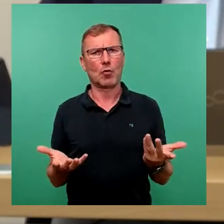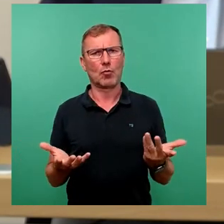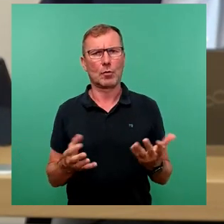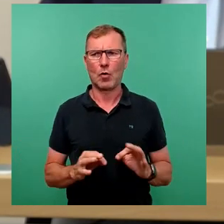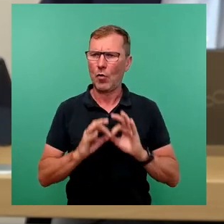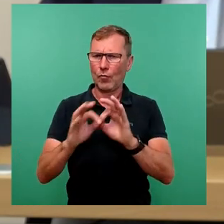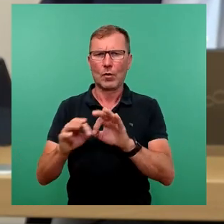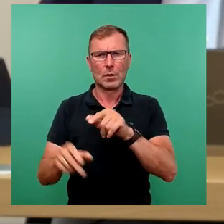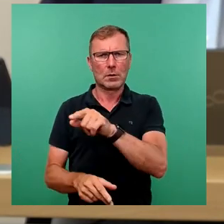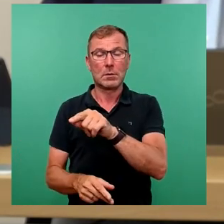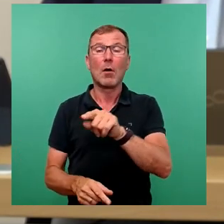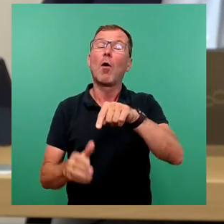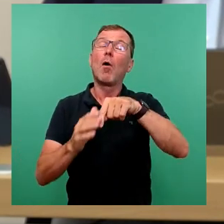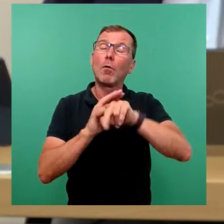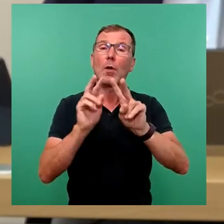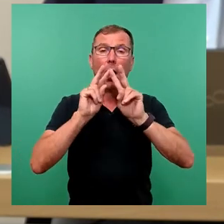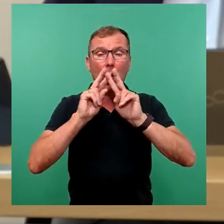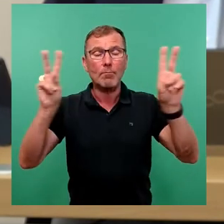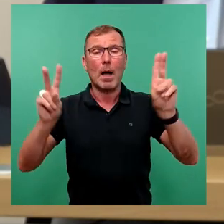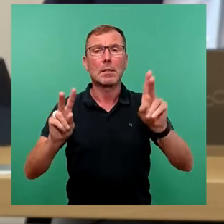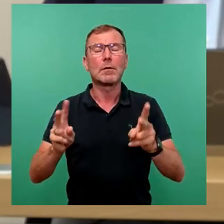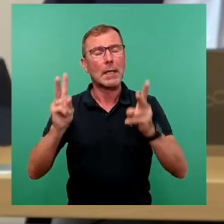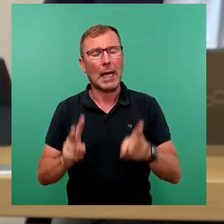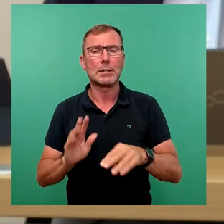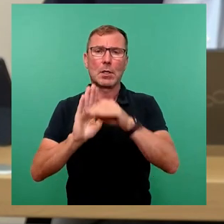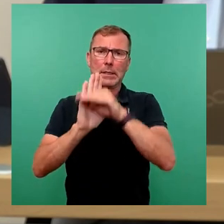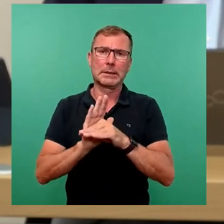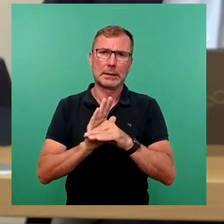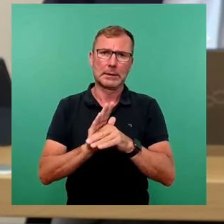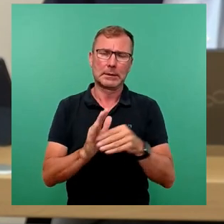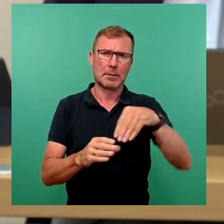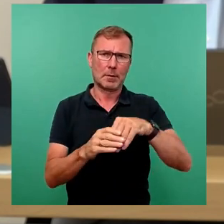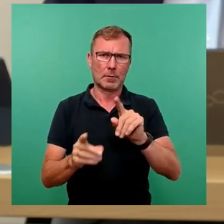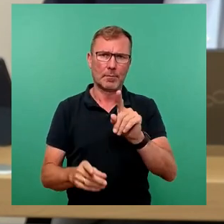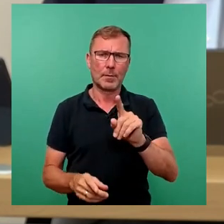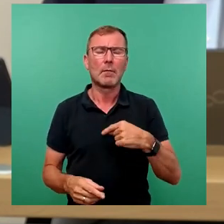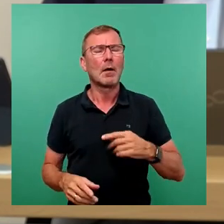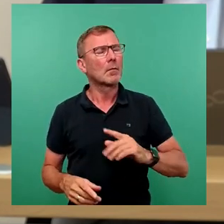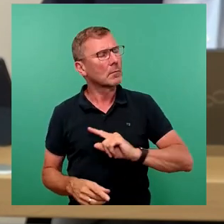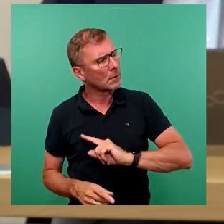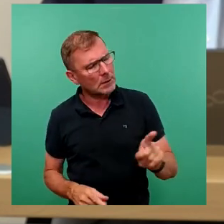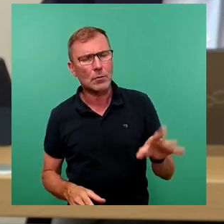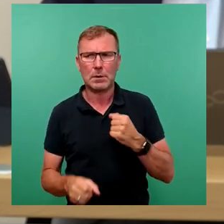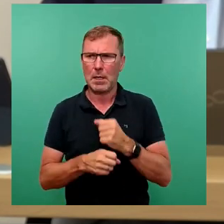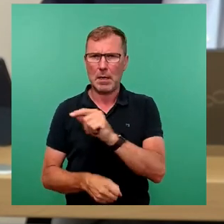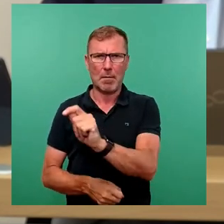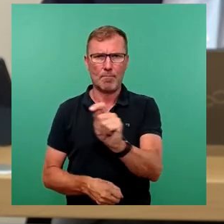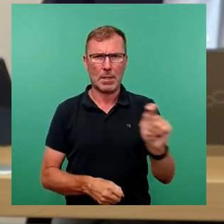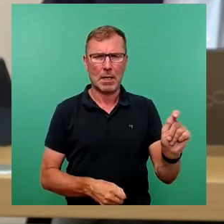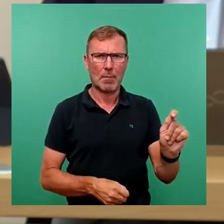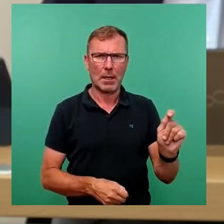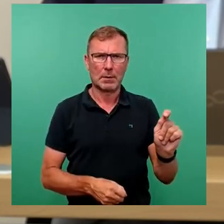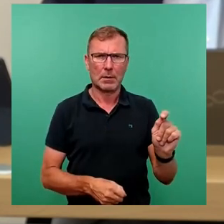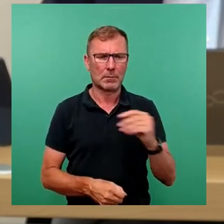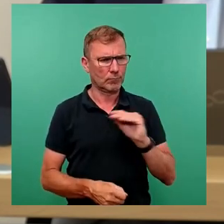unter Wahrung von Recht und Gesetz. Das muss ich immer wieder dazu sagen. Wir werden nicht unsere Mitarbeiterinnen und Mitarbeiter anhalten,